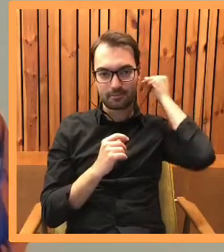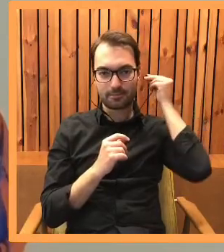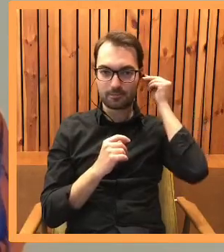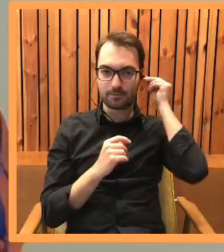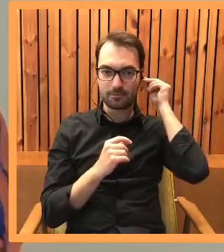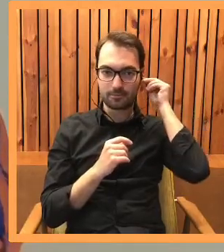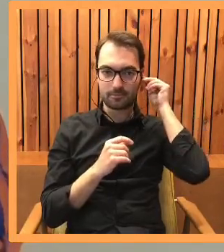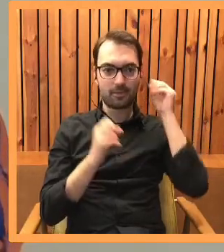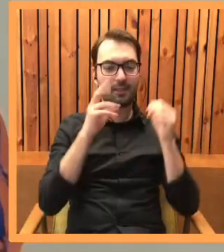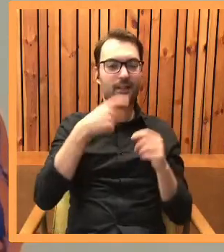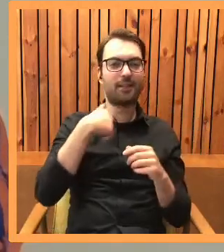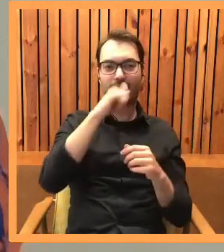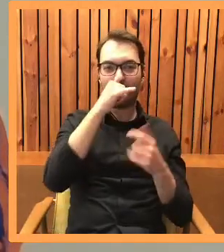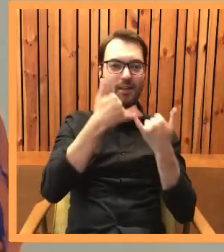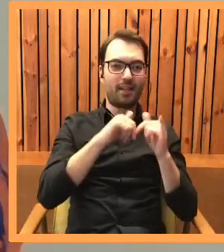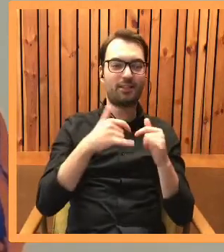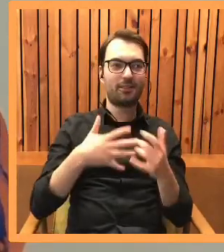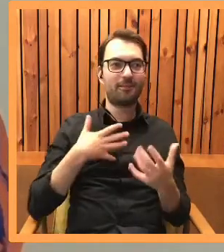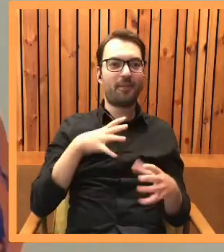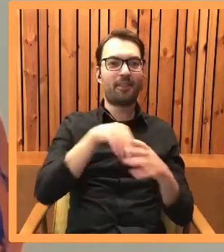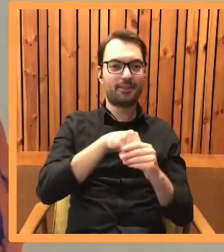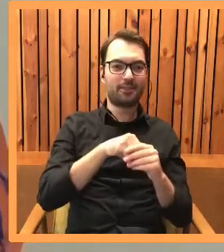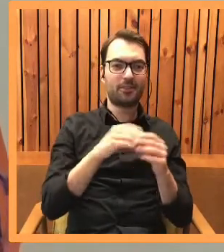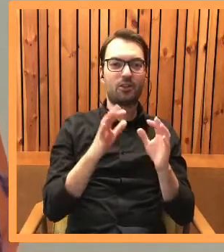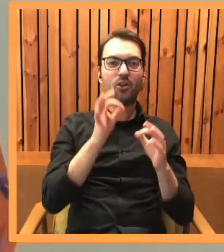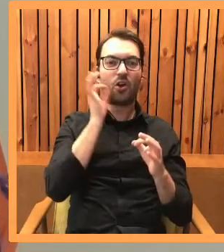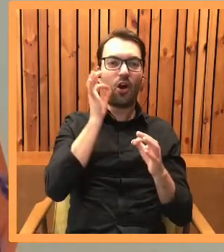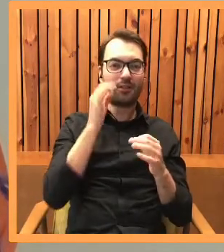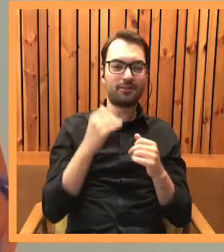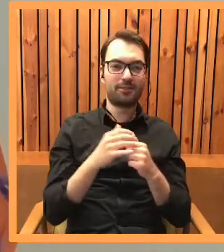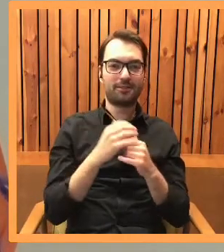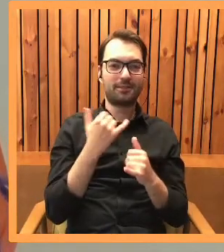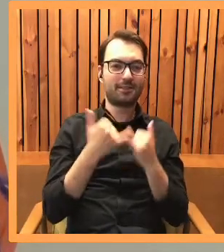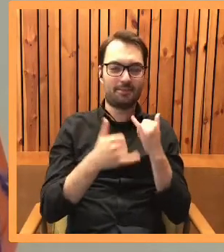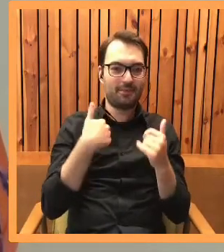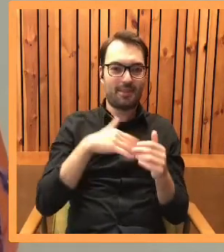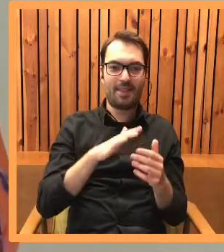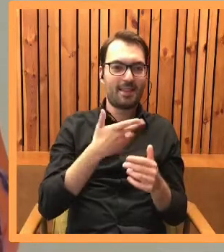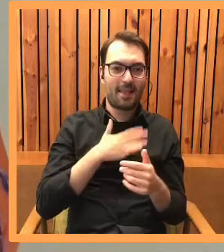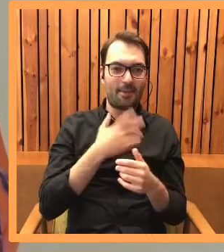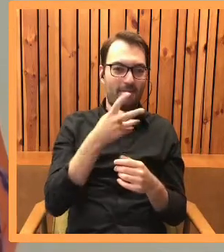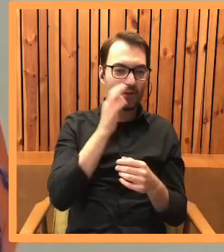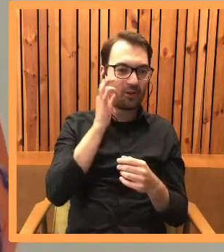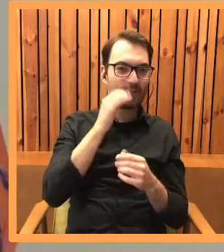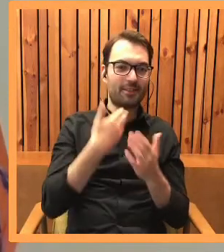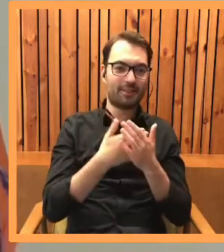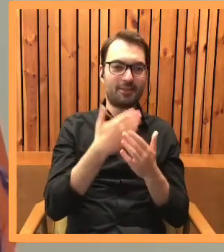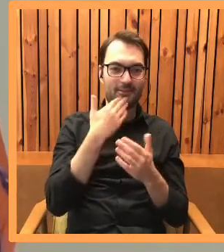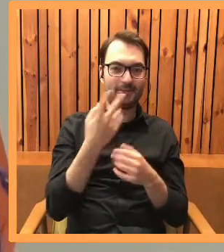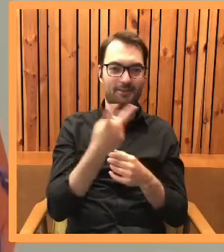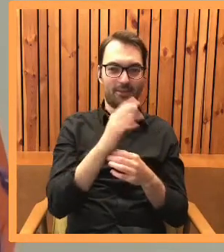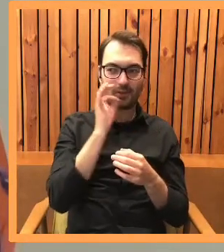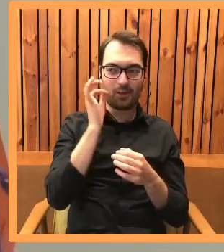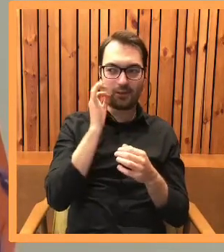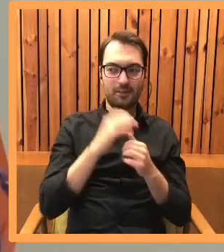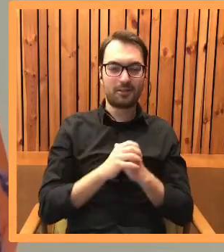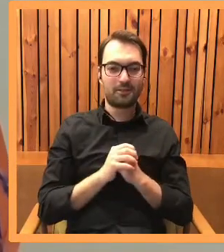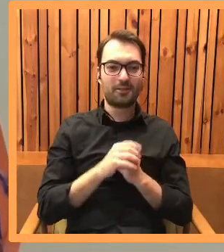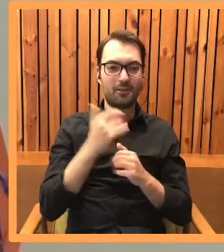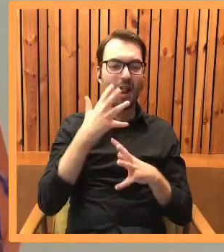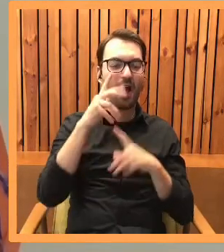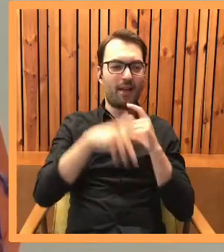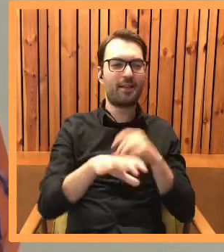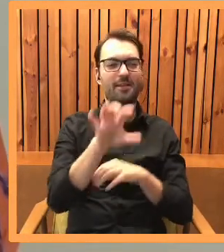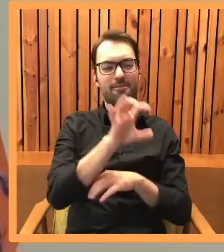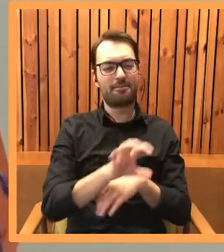Chyba nie potrafiałabym się inaczej wczuć tak dobrze w postać kota jako narratora. Za to dzięki tej mojej dwójce, którą już obserwuję od wielu